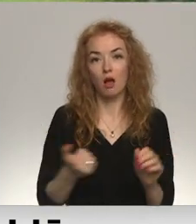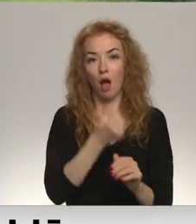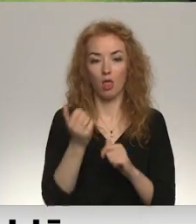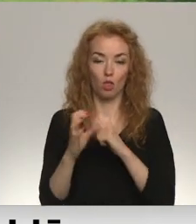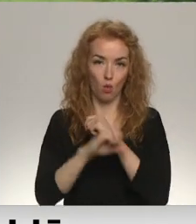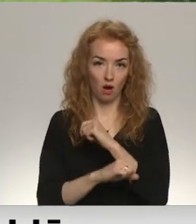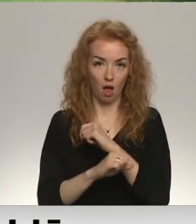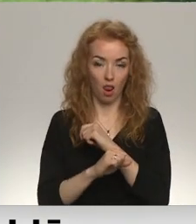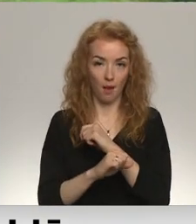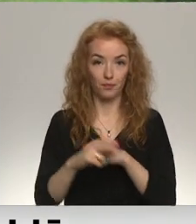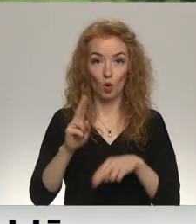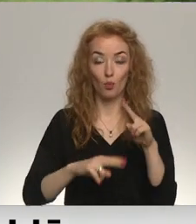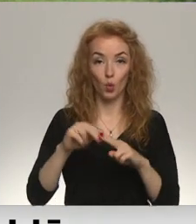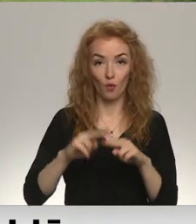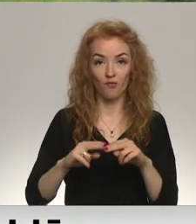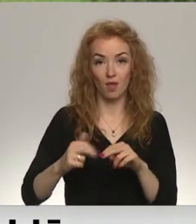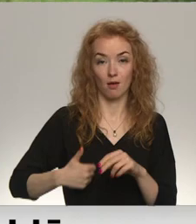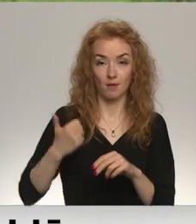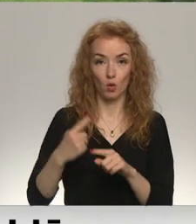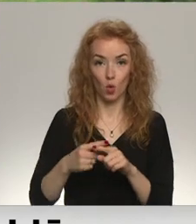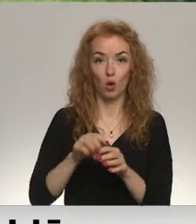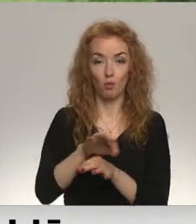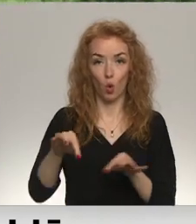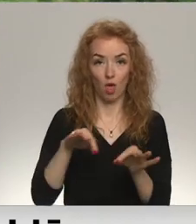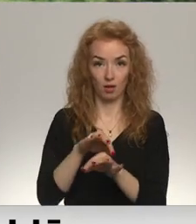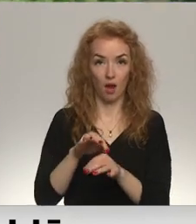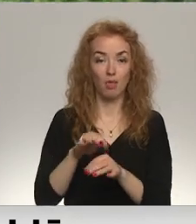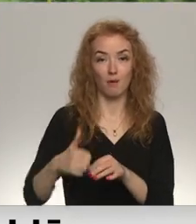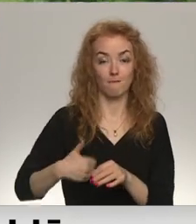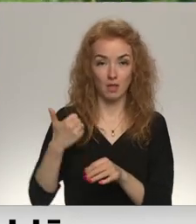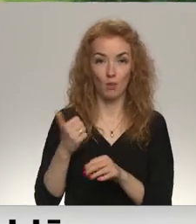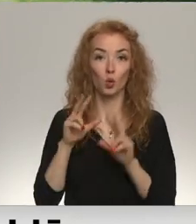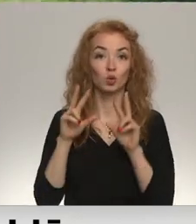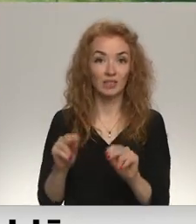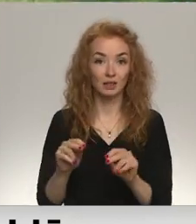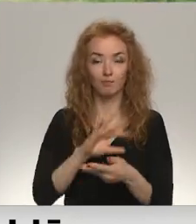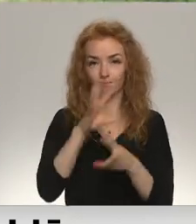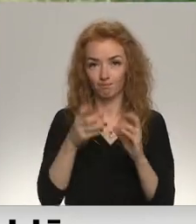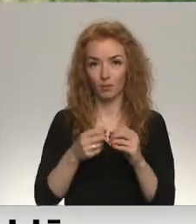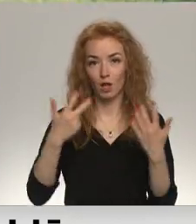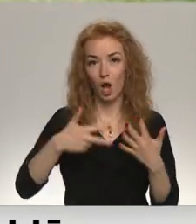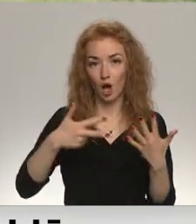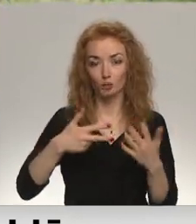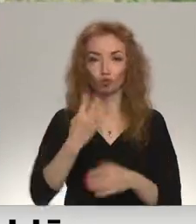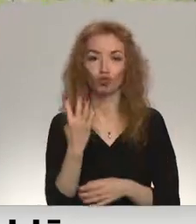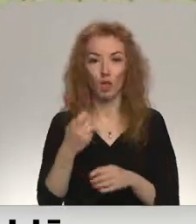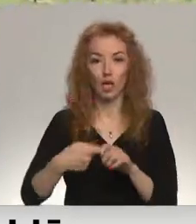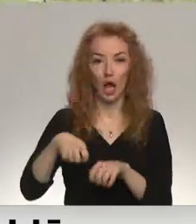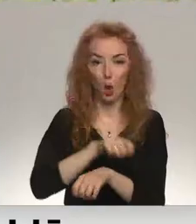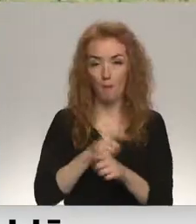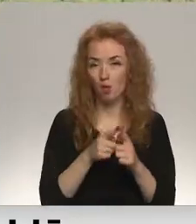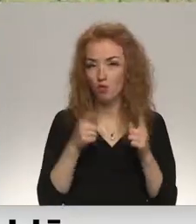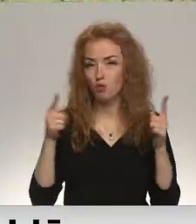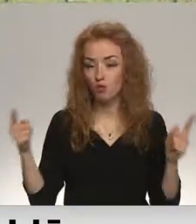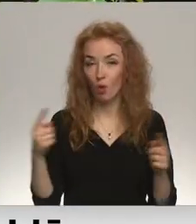nogalēm. Būvniekam un projektētajiem Citrus Solutions kopumā uzticēta žoga izbūva 84 km garumā.